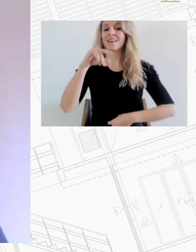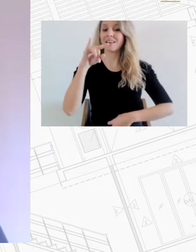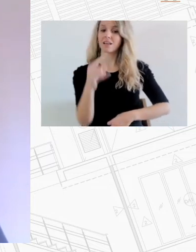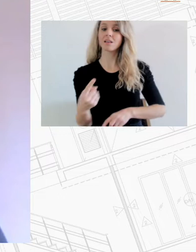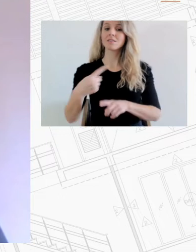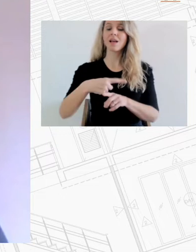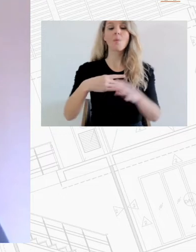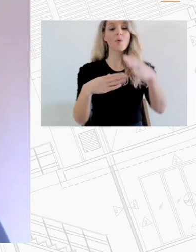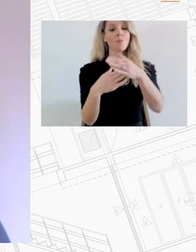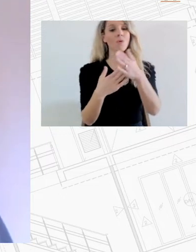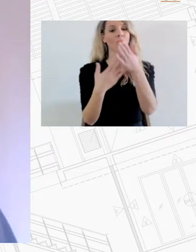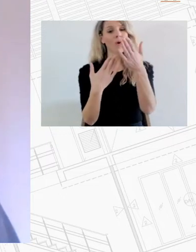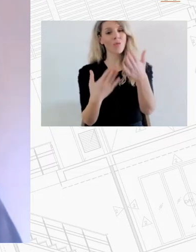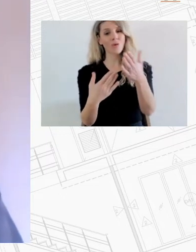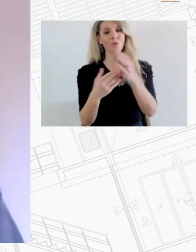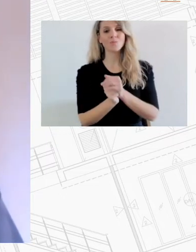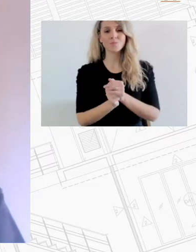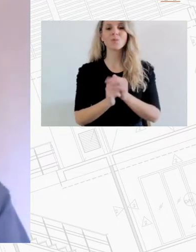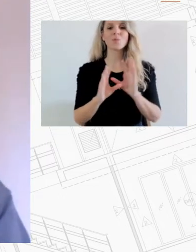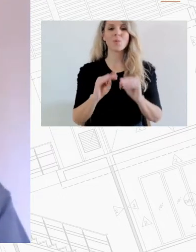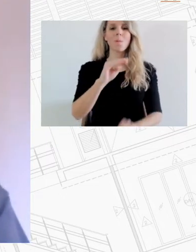πρόεδρο της ΜΑΘΑΕΠΑΕΣΙΛΟΝΗ.